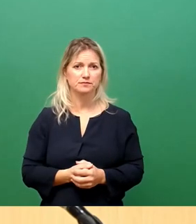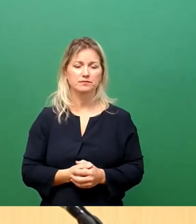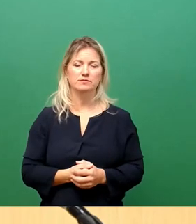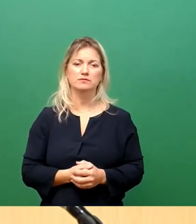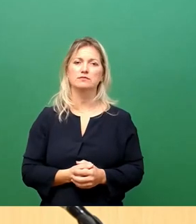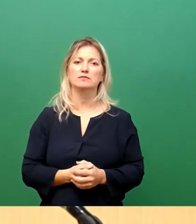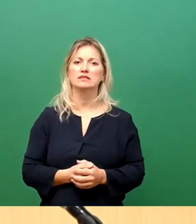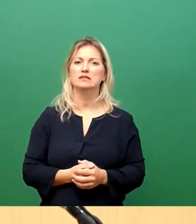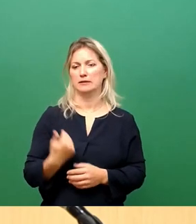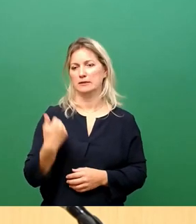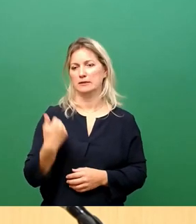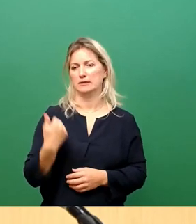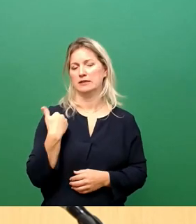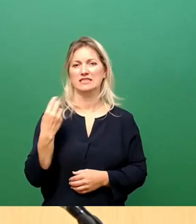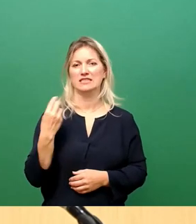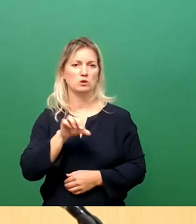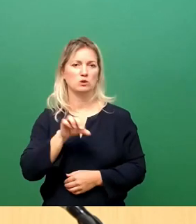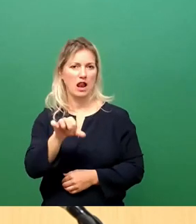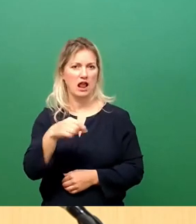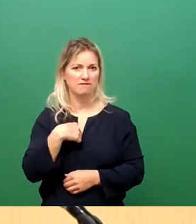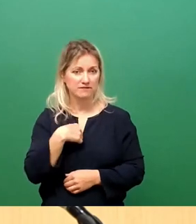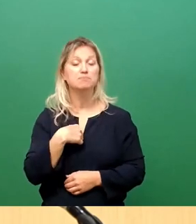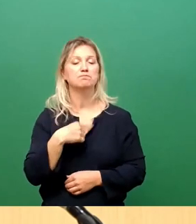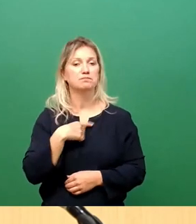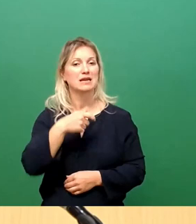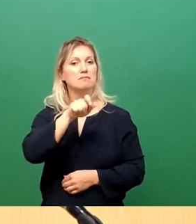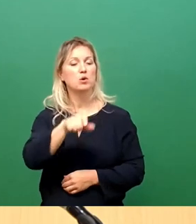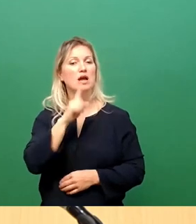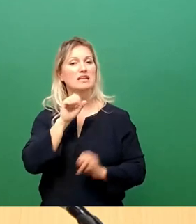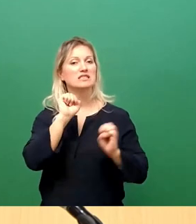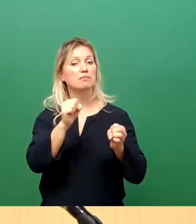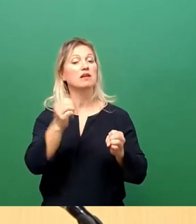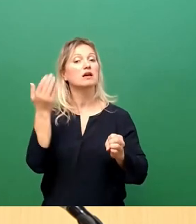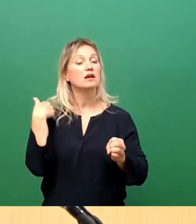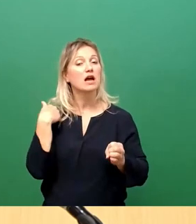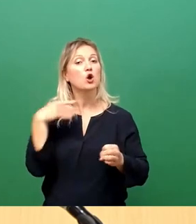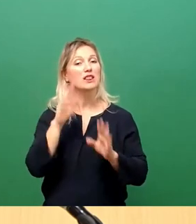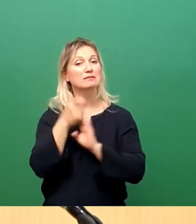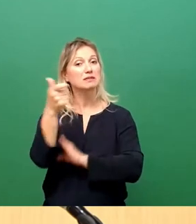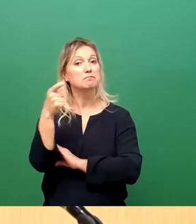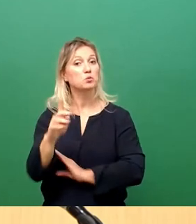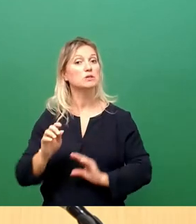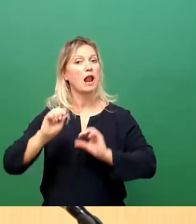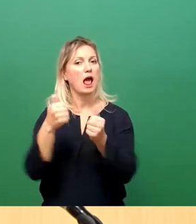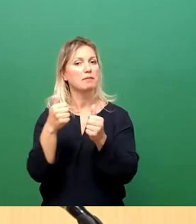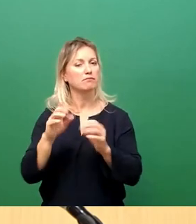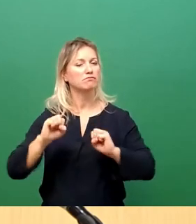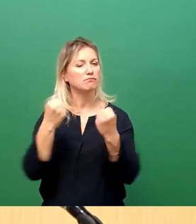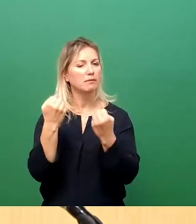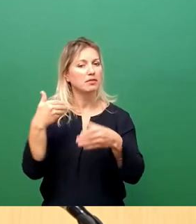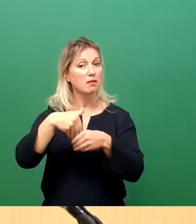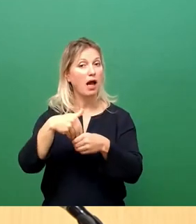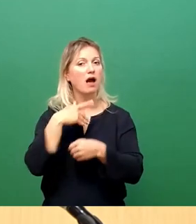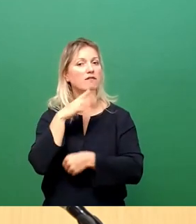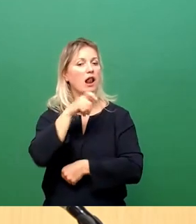mit einigen Leuten die Bürgerinitiative Königsbrücker muss Leben gegründet habe, habe ich mit vielen Leuten geredet. Ich habe unter anderem auch